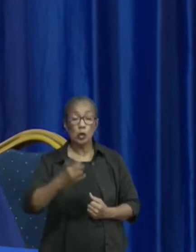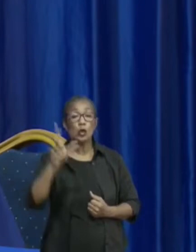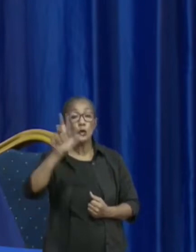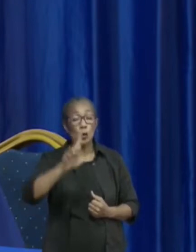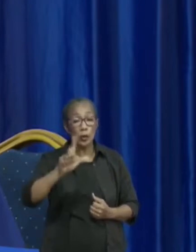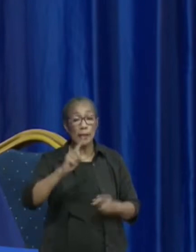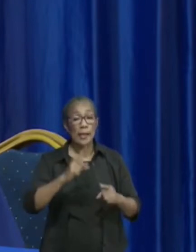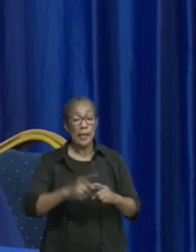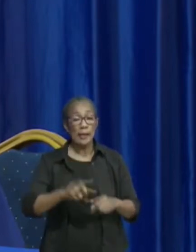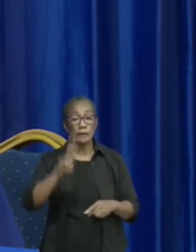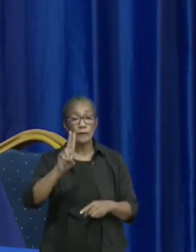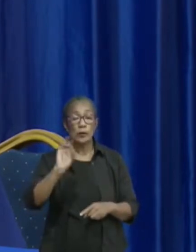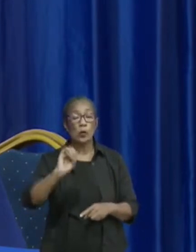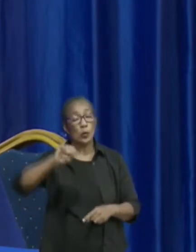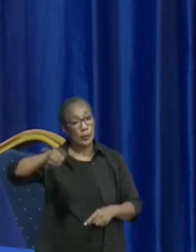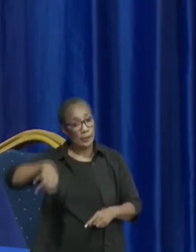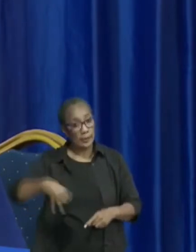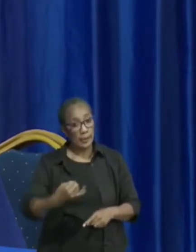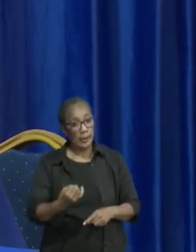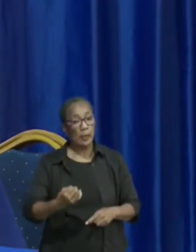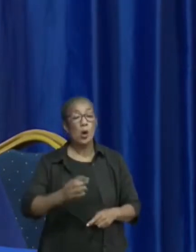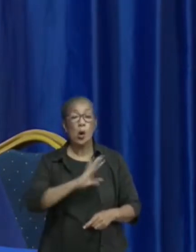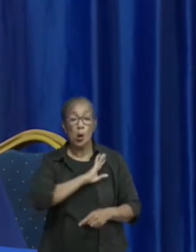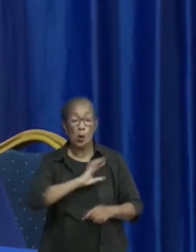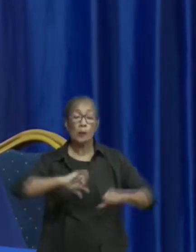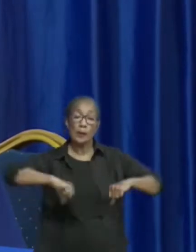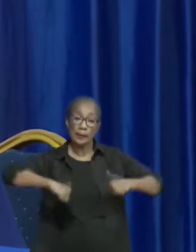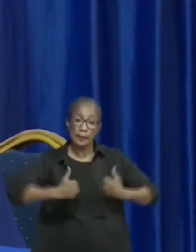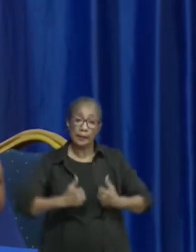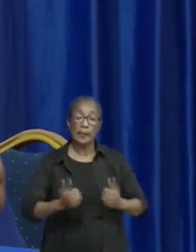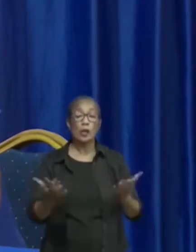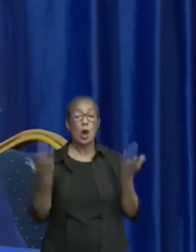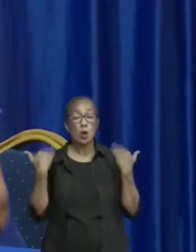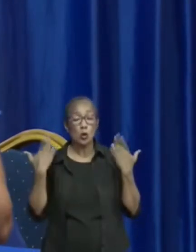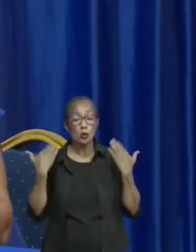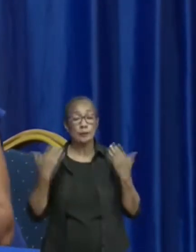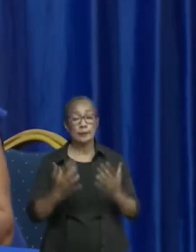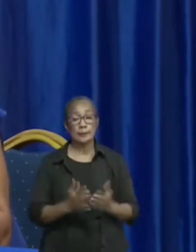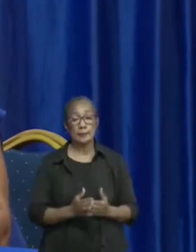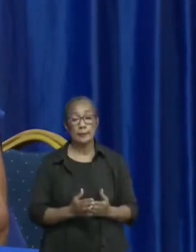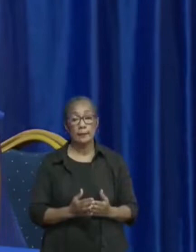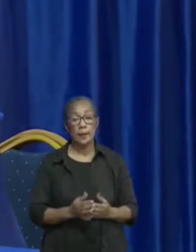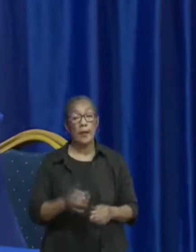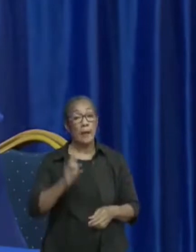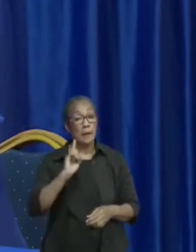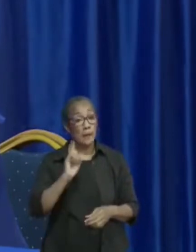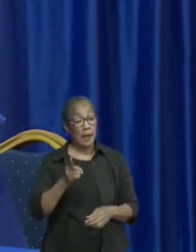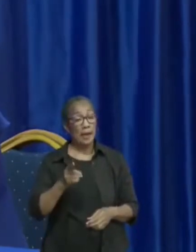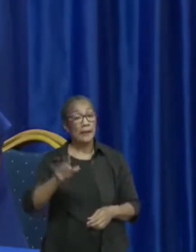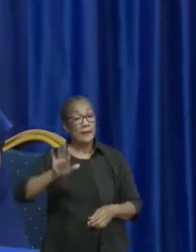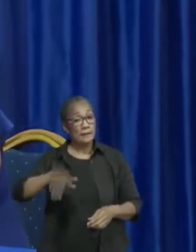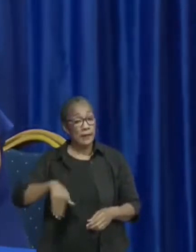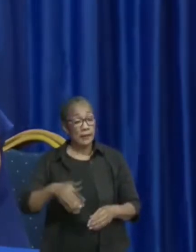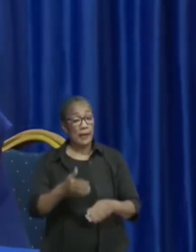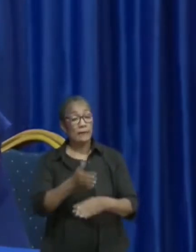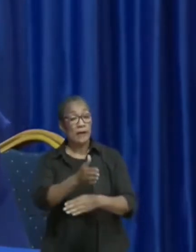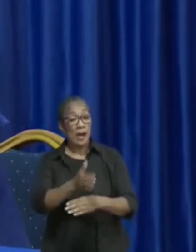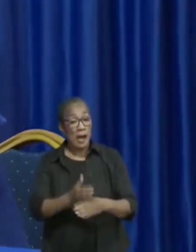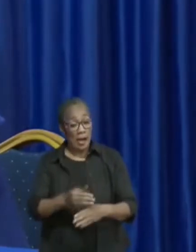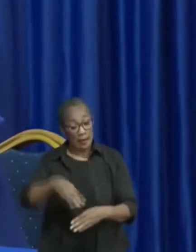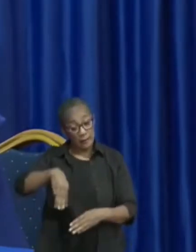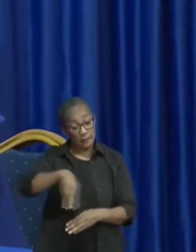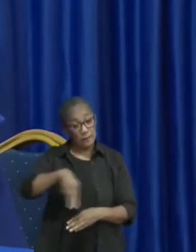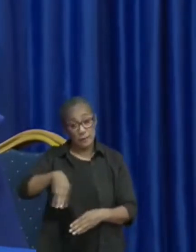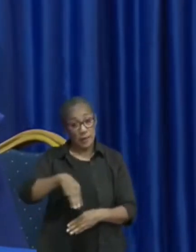En VOJ is ook begin augustus. Maar, hallo, we zijn vanaf half maart naar school